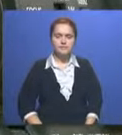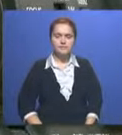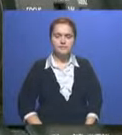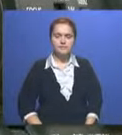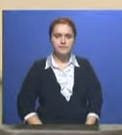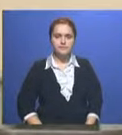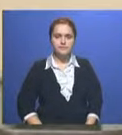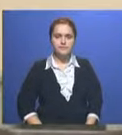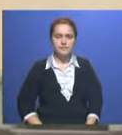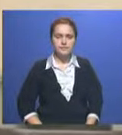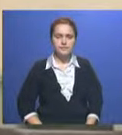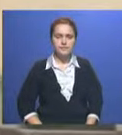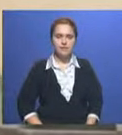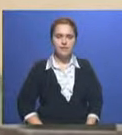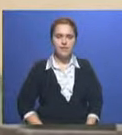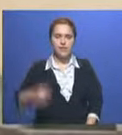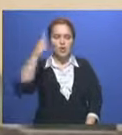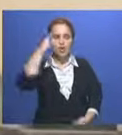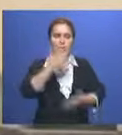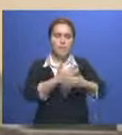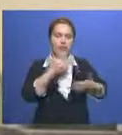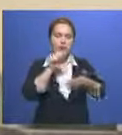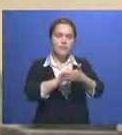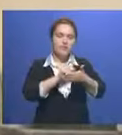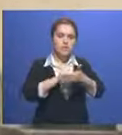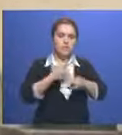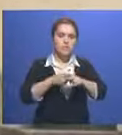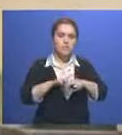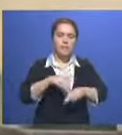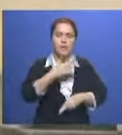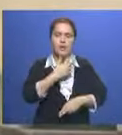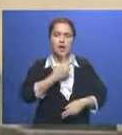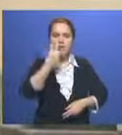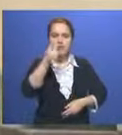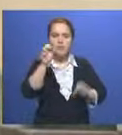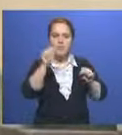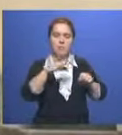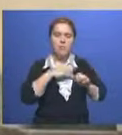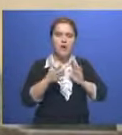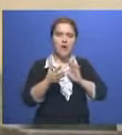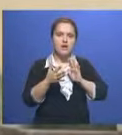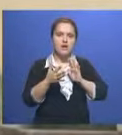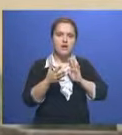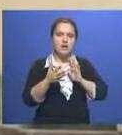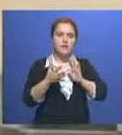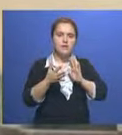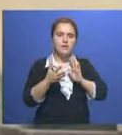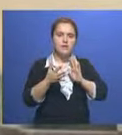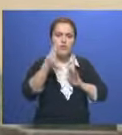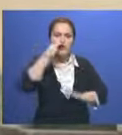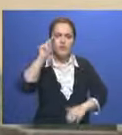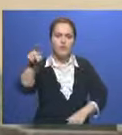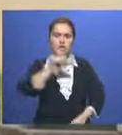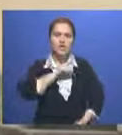По предварительным версиям, здесь мы рассматриваем недоработку, ну, вино